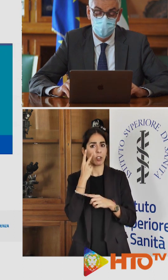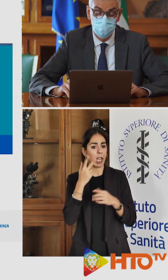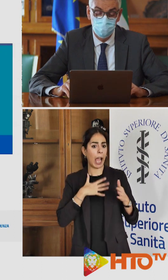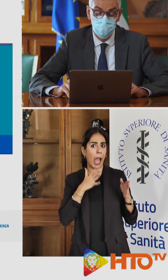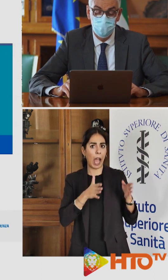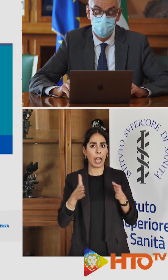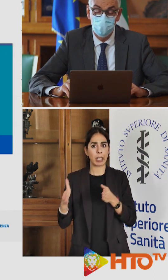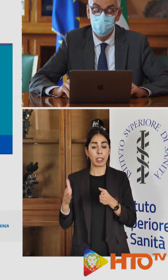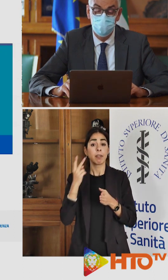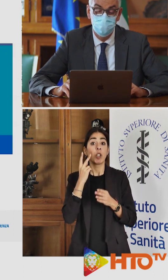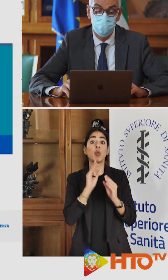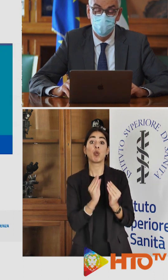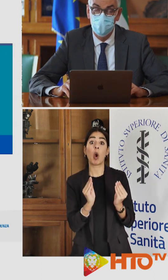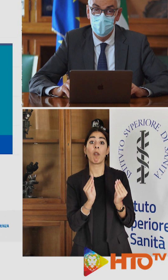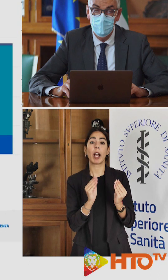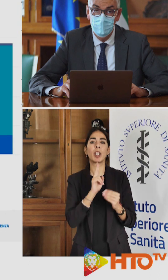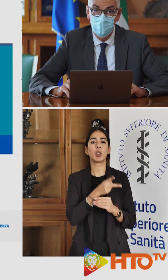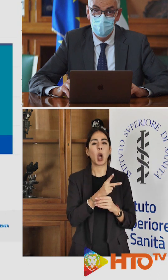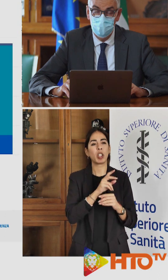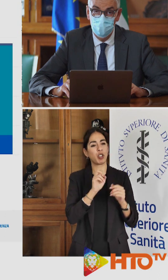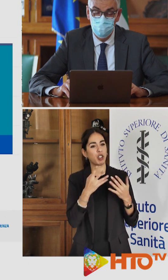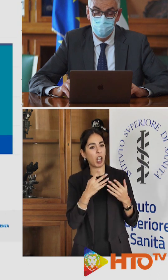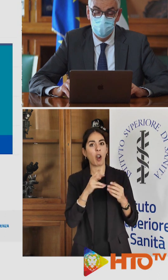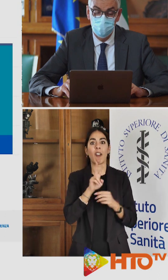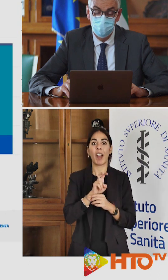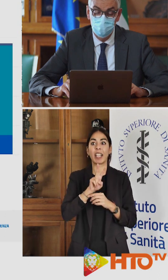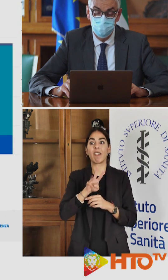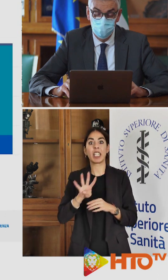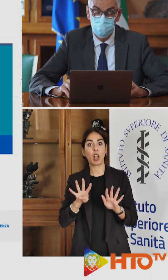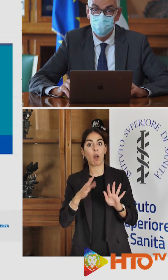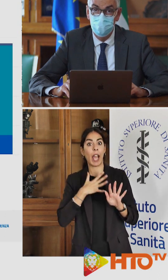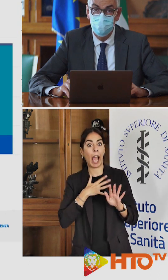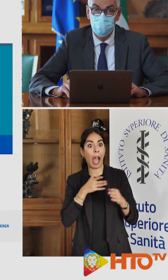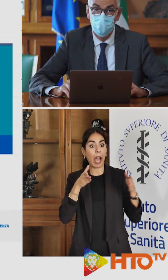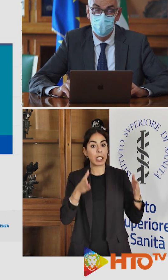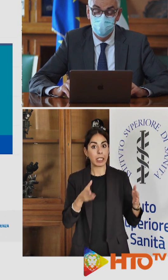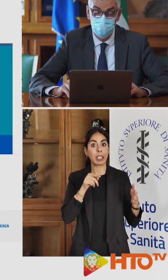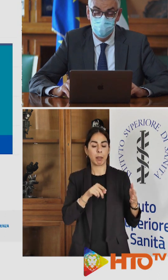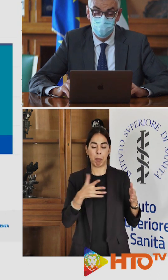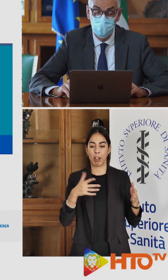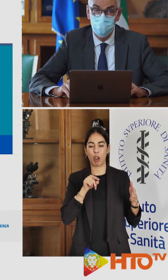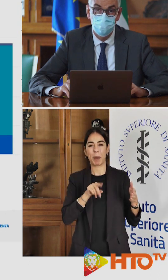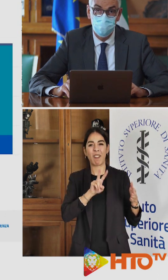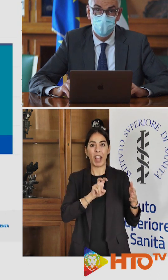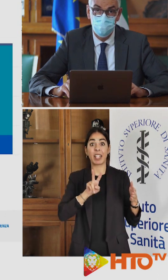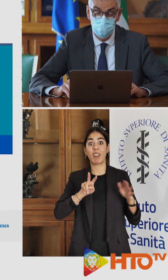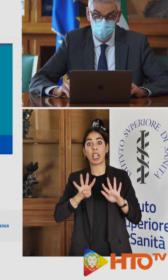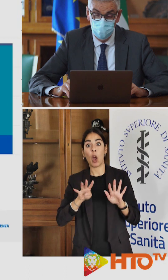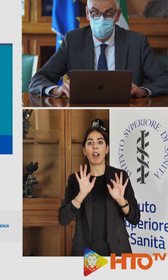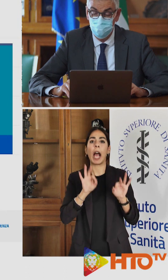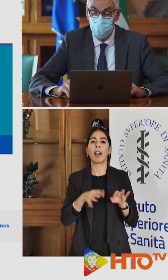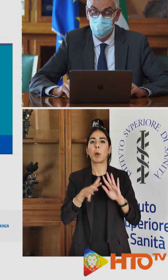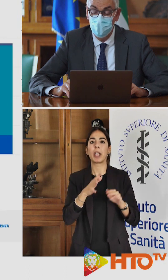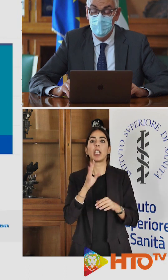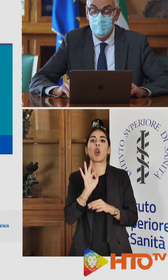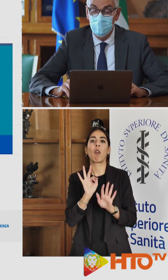le fasce di età più giovani, 12-19-20-29, stanno raggiungendo soprattutto la 20-29 il 90%, questo è un